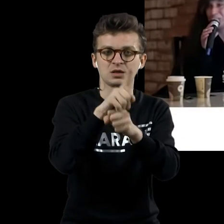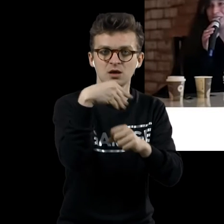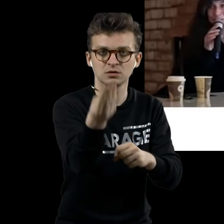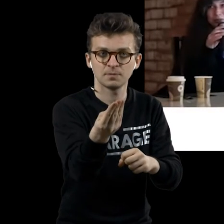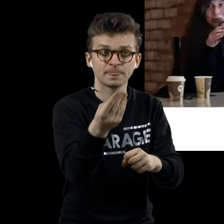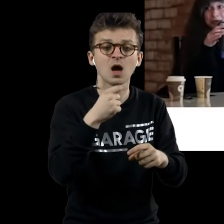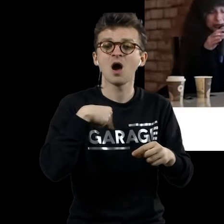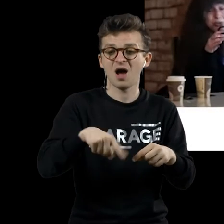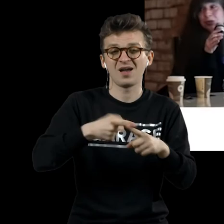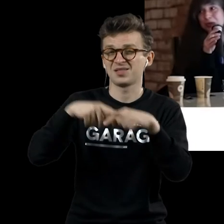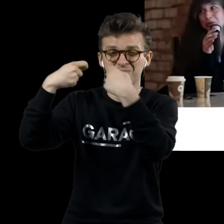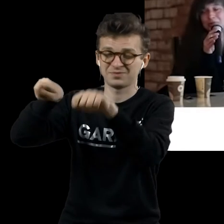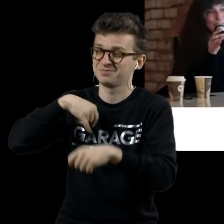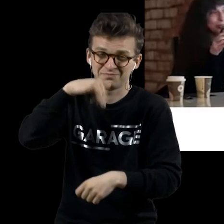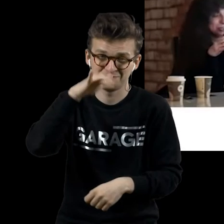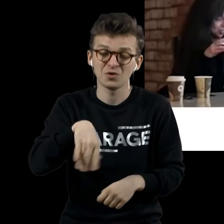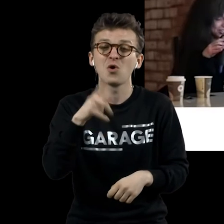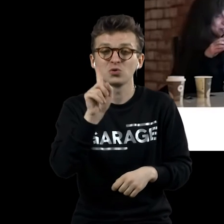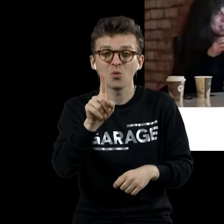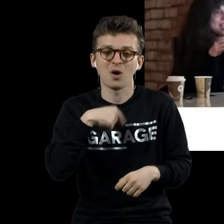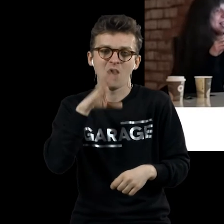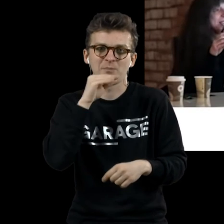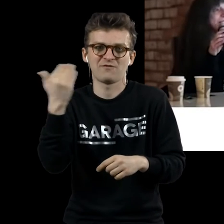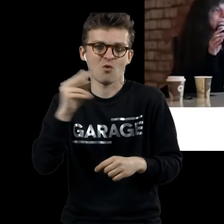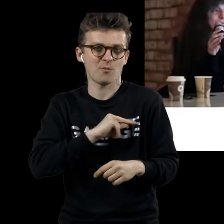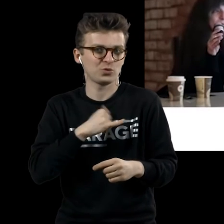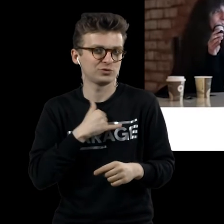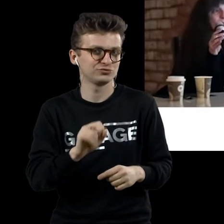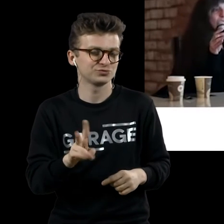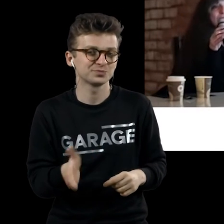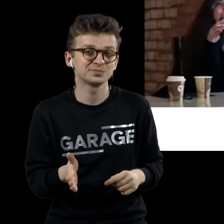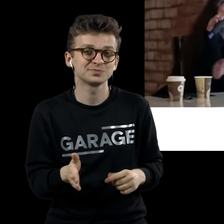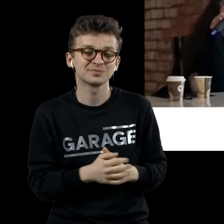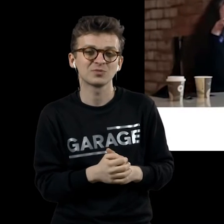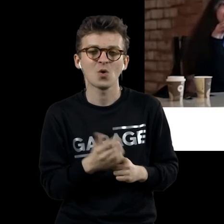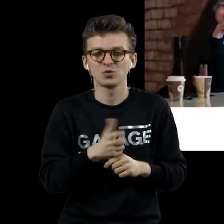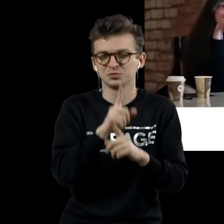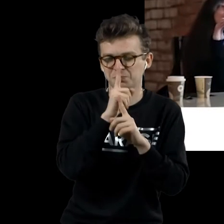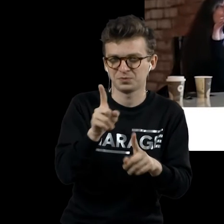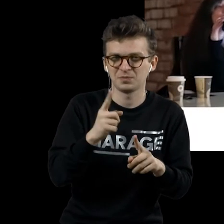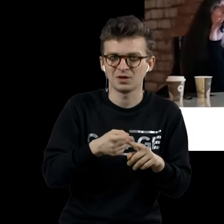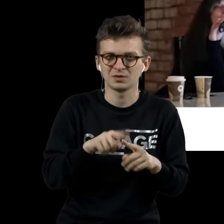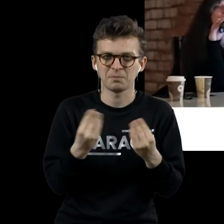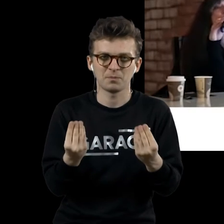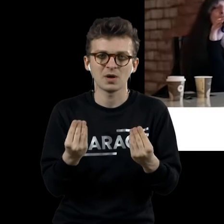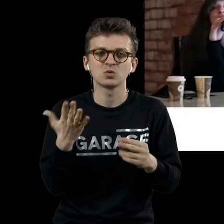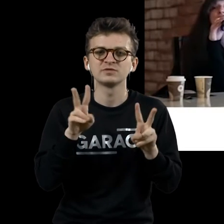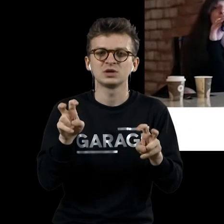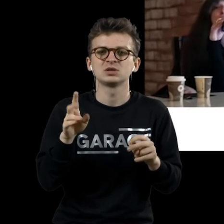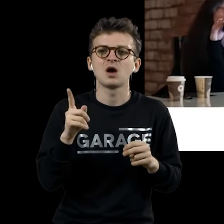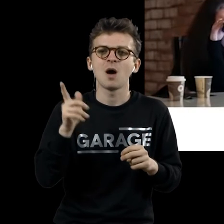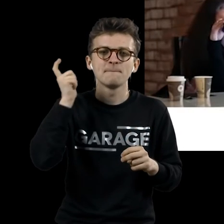мы сможем получить работу Дюшана. Очень загадочный предмет, который называется багаж